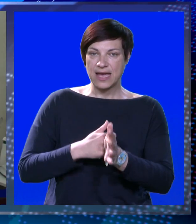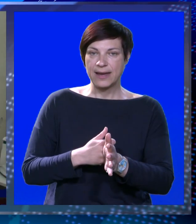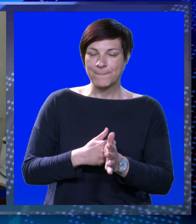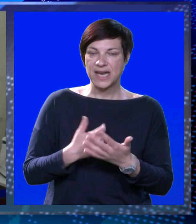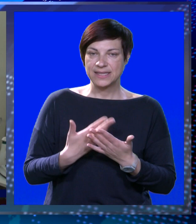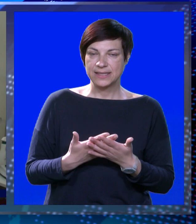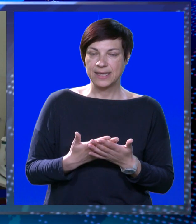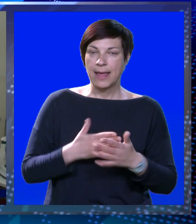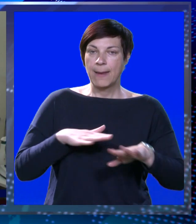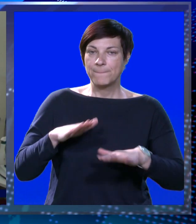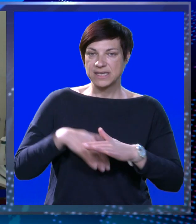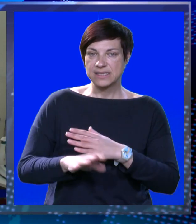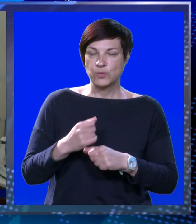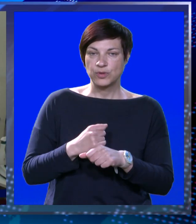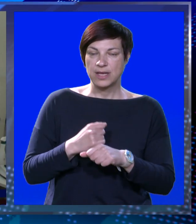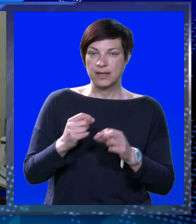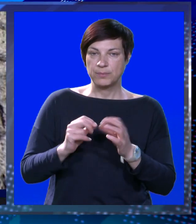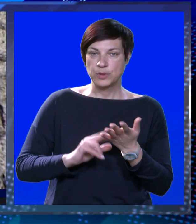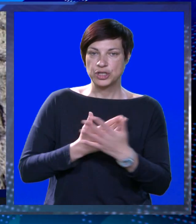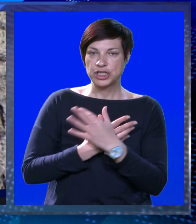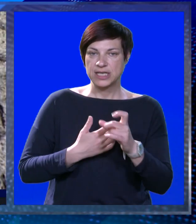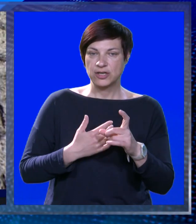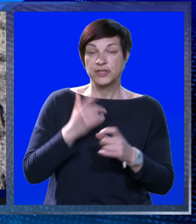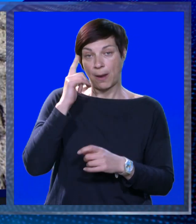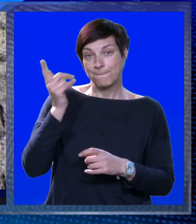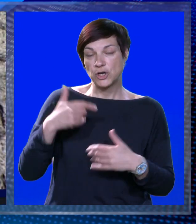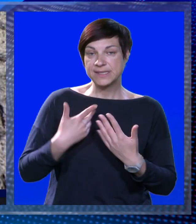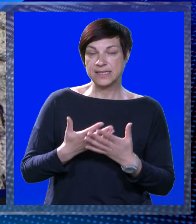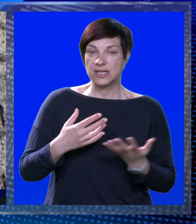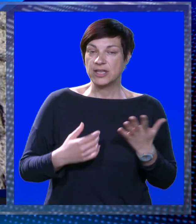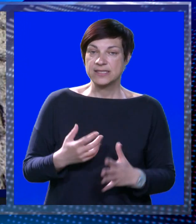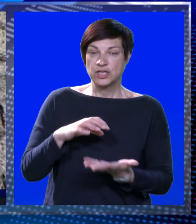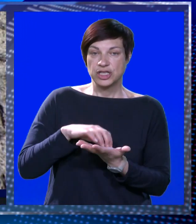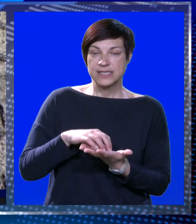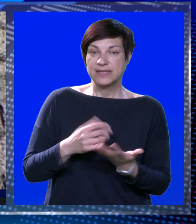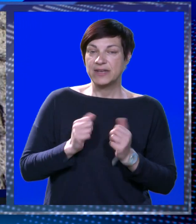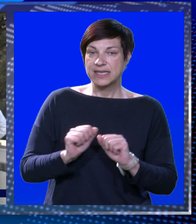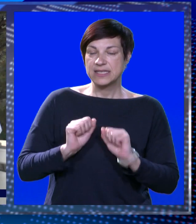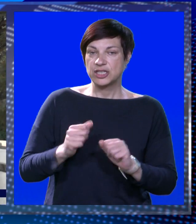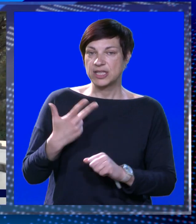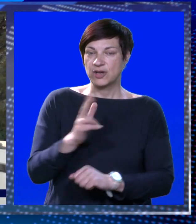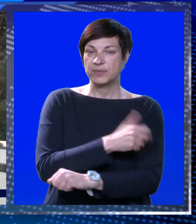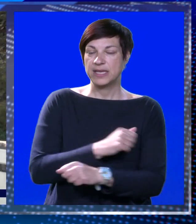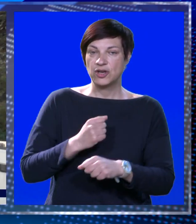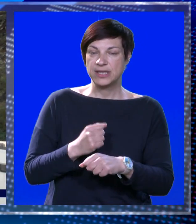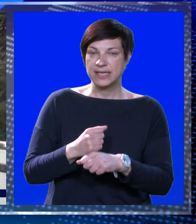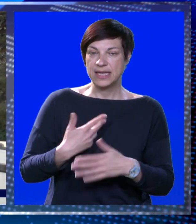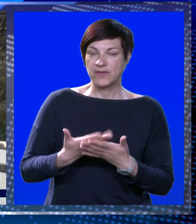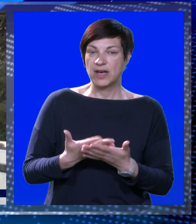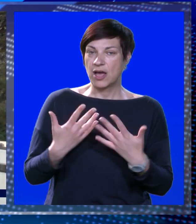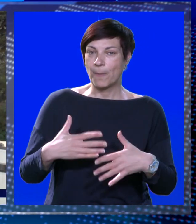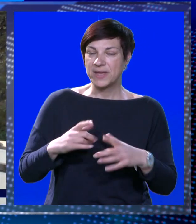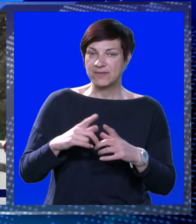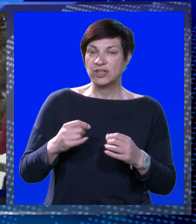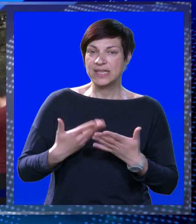stanje i dalje pratiti. Ministar unutarnjih poslova Davor Božinović pocitio je kako je stožar civine zaštite tijekom ove tri godine djelovao